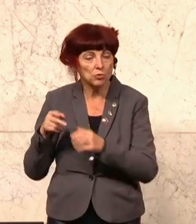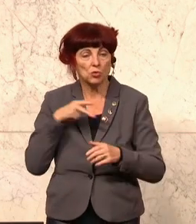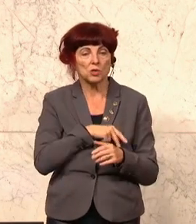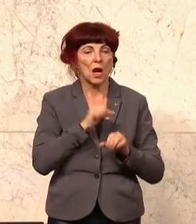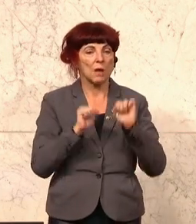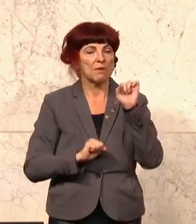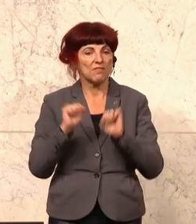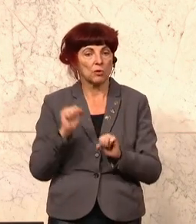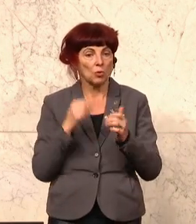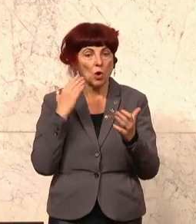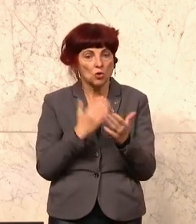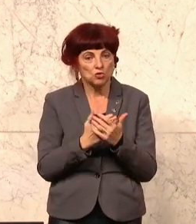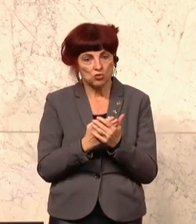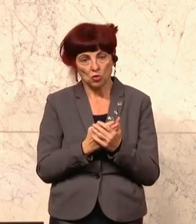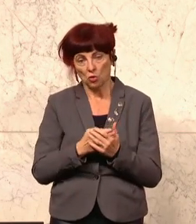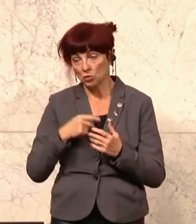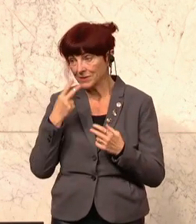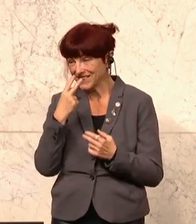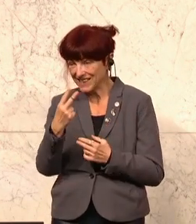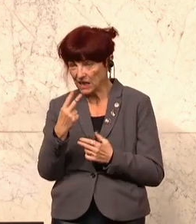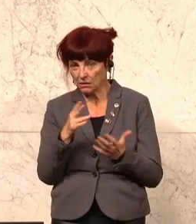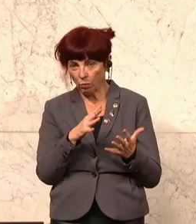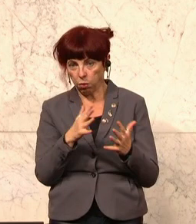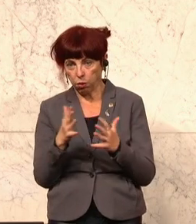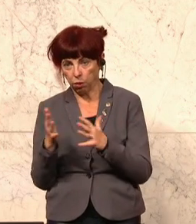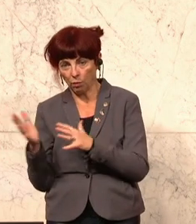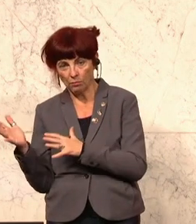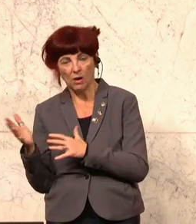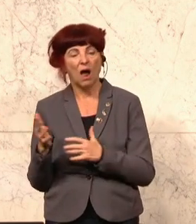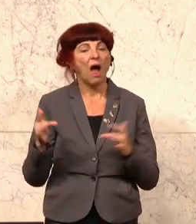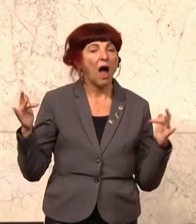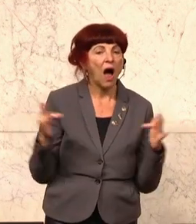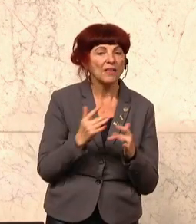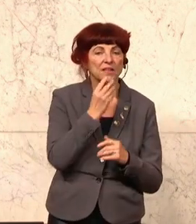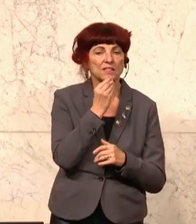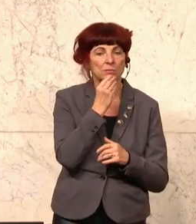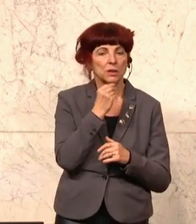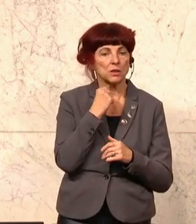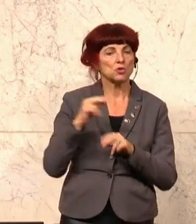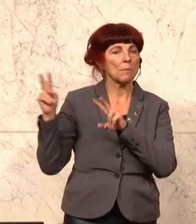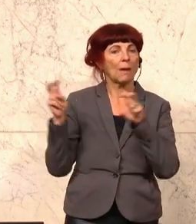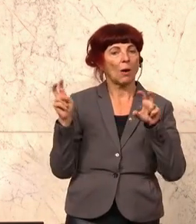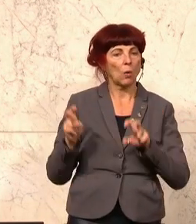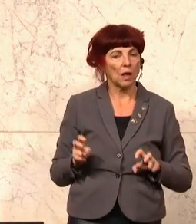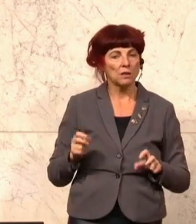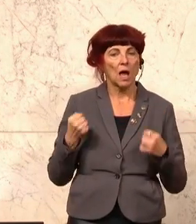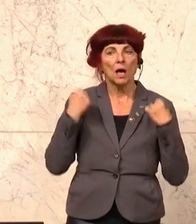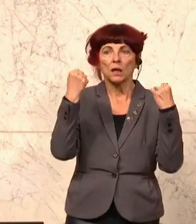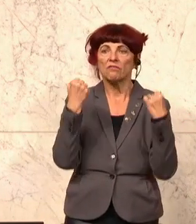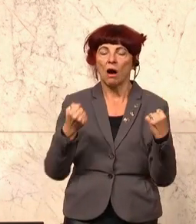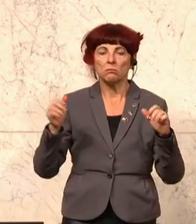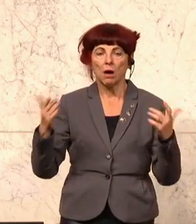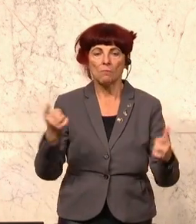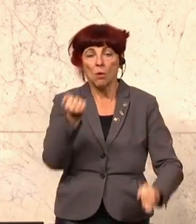erschreckende Ausblendungen, Verzerrungen, antisemitische Parolen, Gewaltbejubelung und die Verbreitung von Hamas